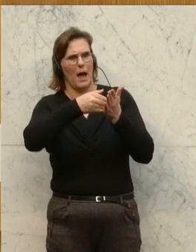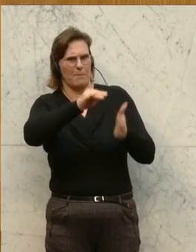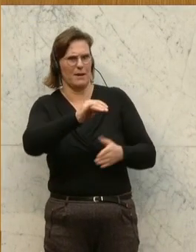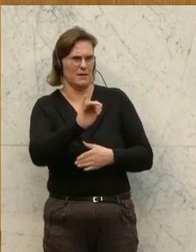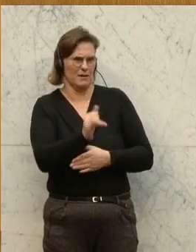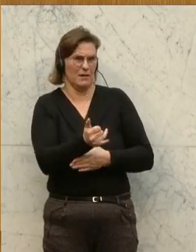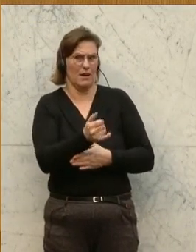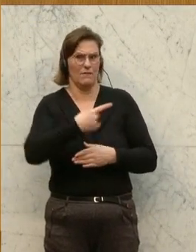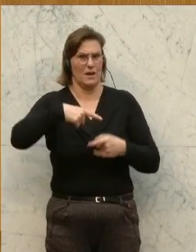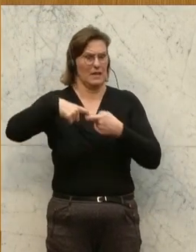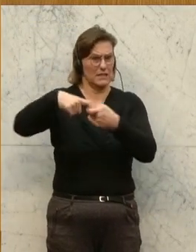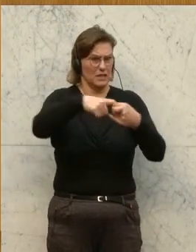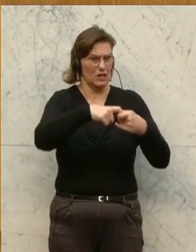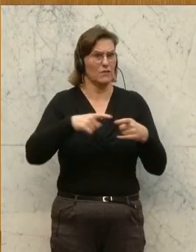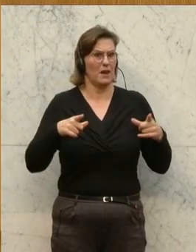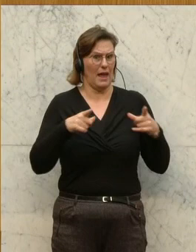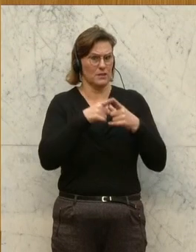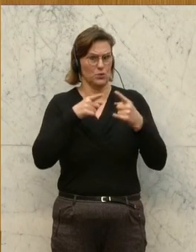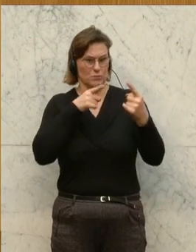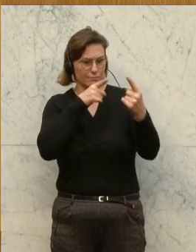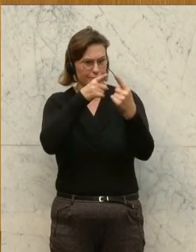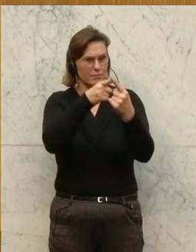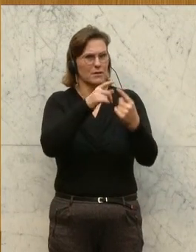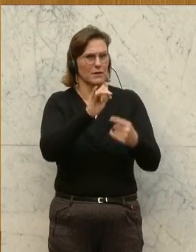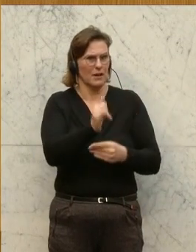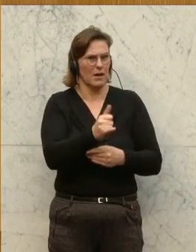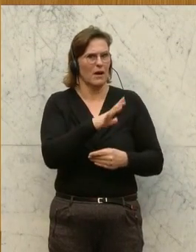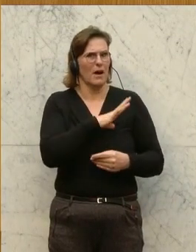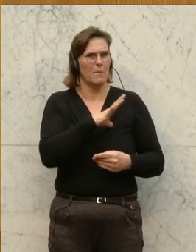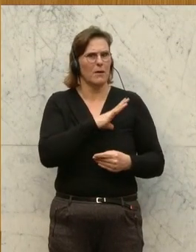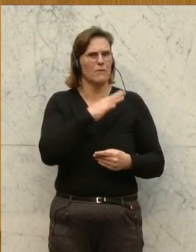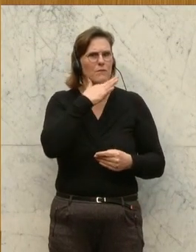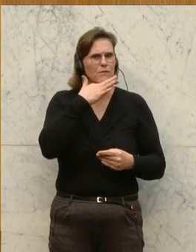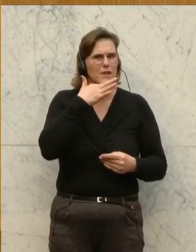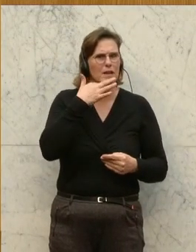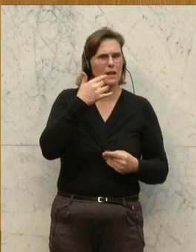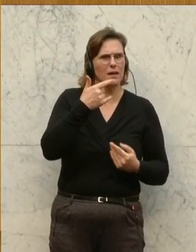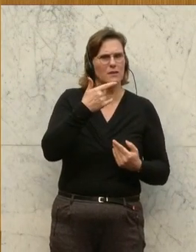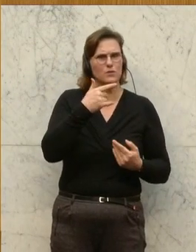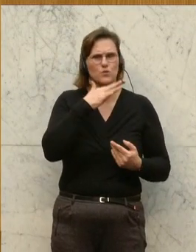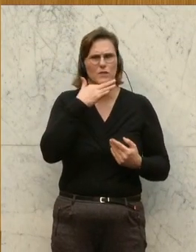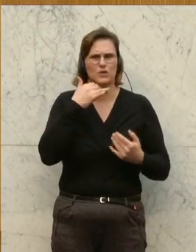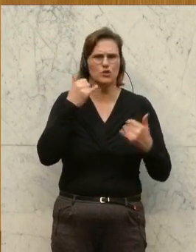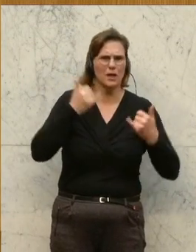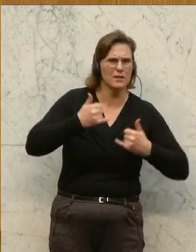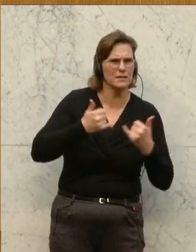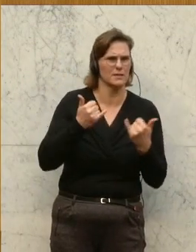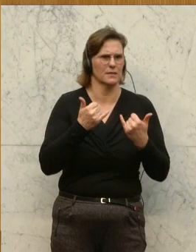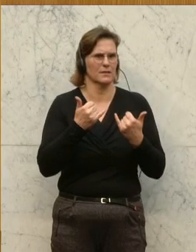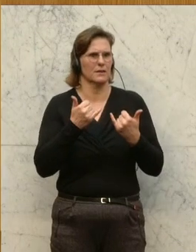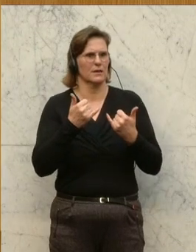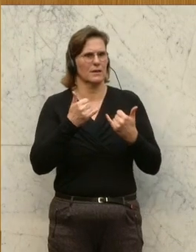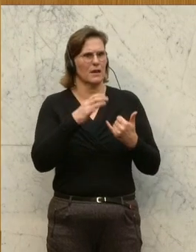Leistungsgesellschaft und sie mag in einem oder anderen Bereich für viele zu stressig geworden sein. Aber